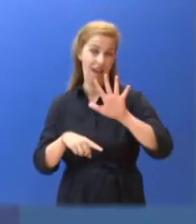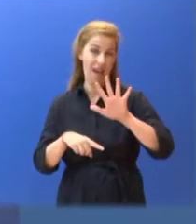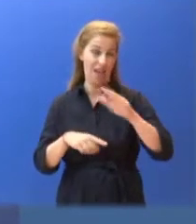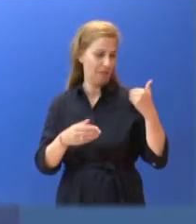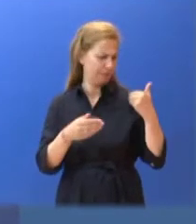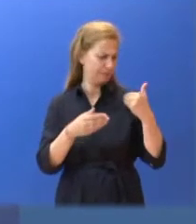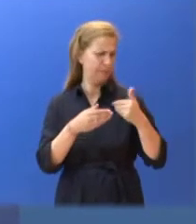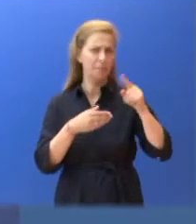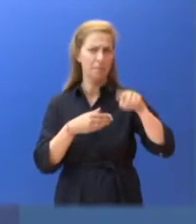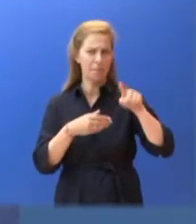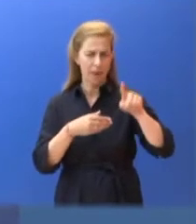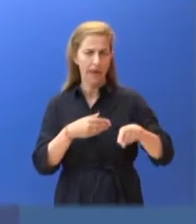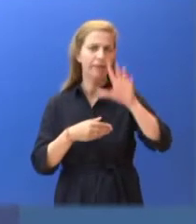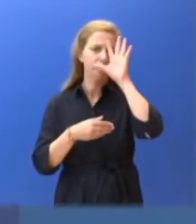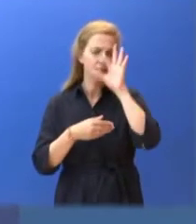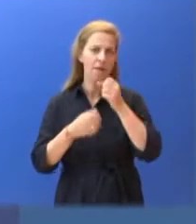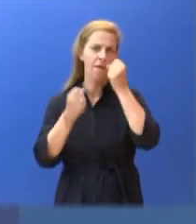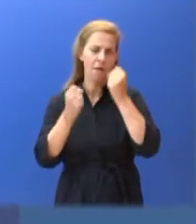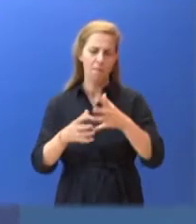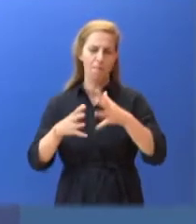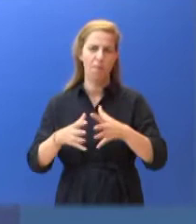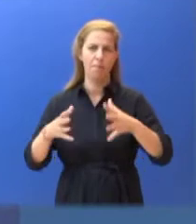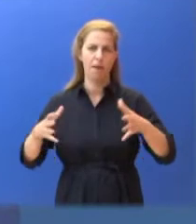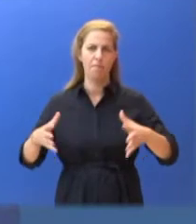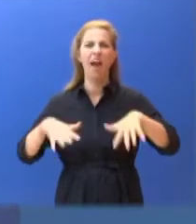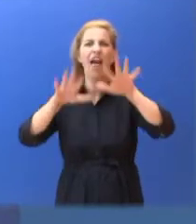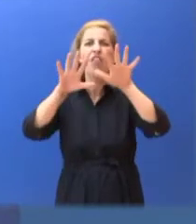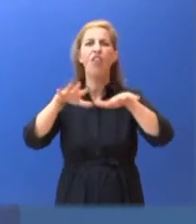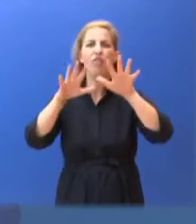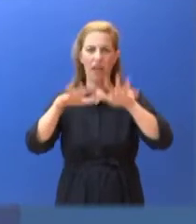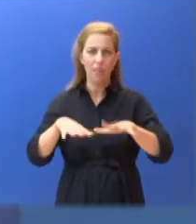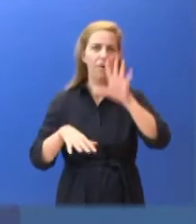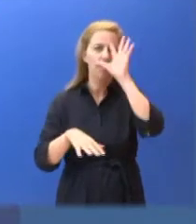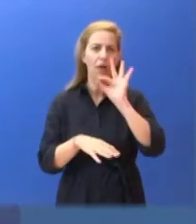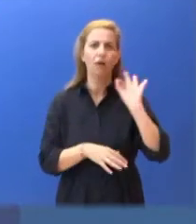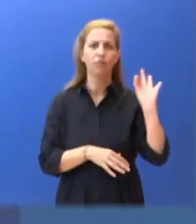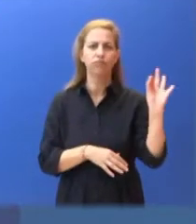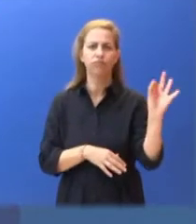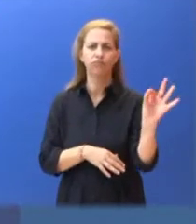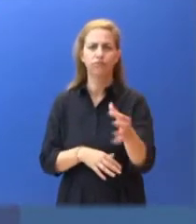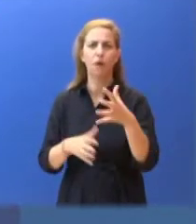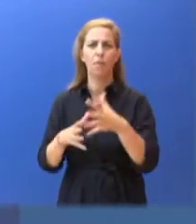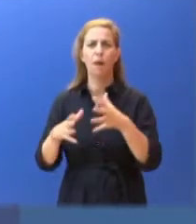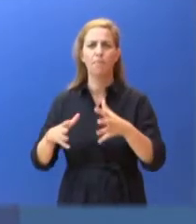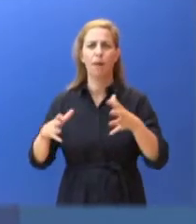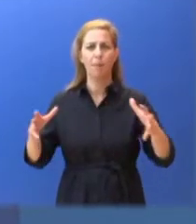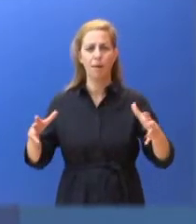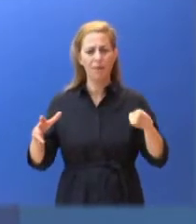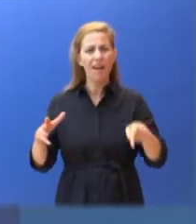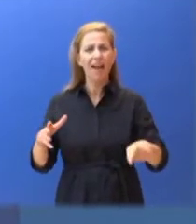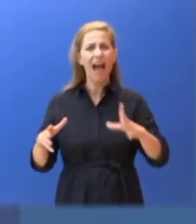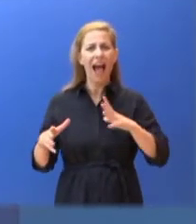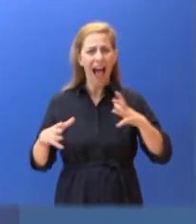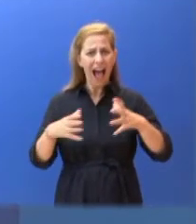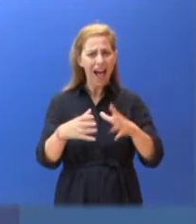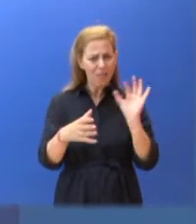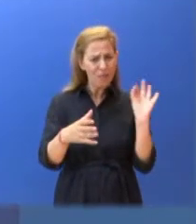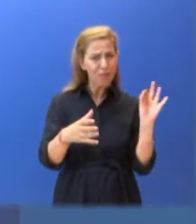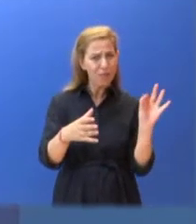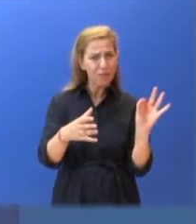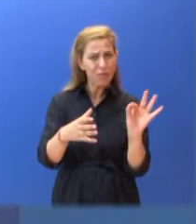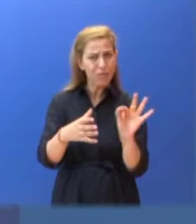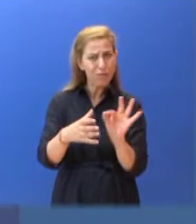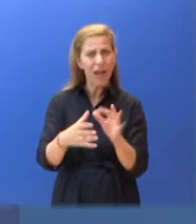επιβάρυνση. Το τελευταίο δεκαήμερο παρατηρείται αύξηση των κρουσμάτων και σημαντική πτώση του μέσου όρου ηλικίας των συμπολιτών μας που